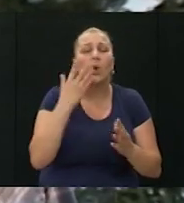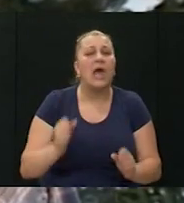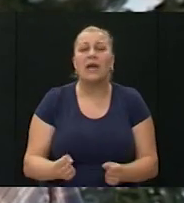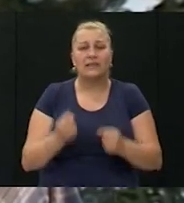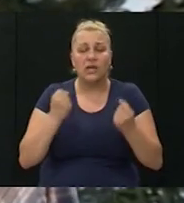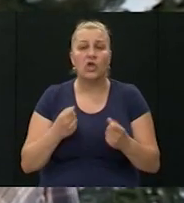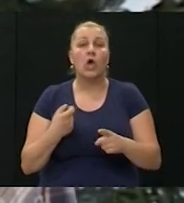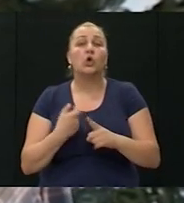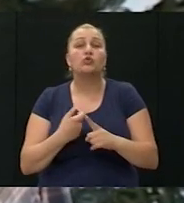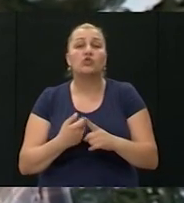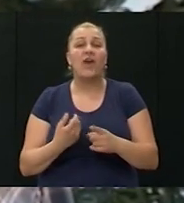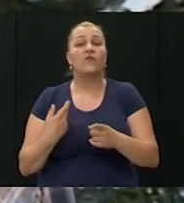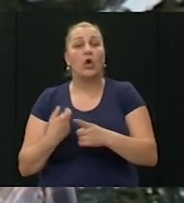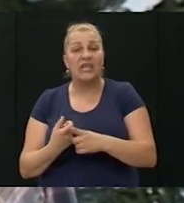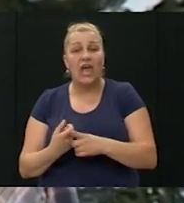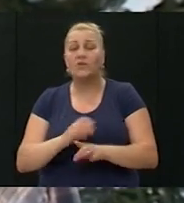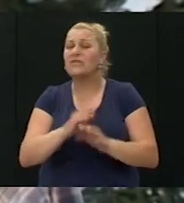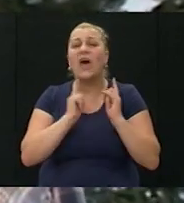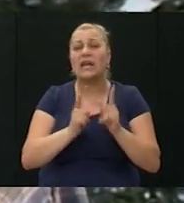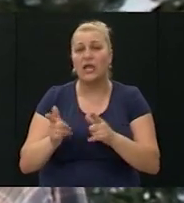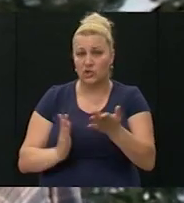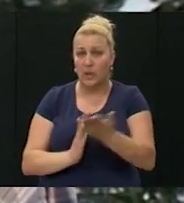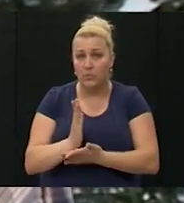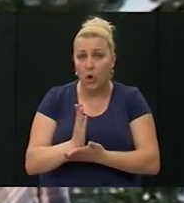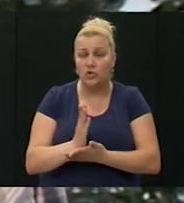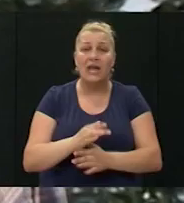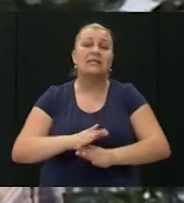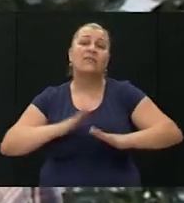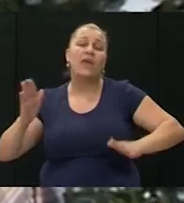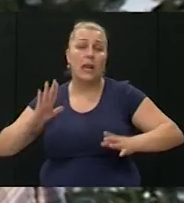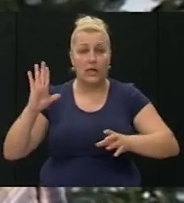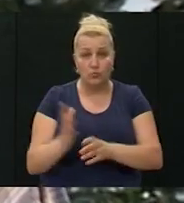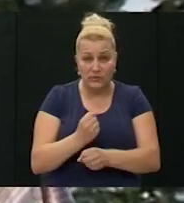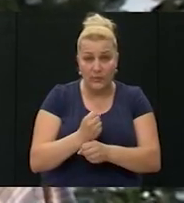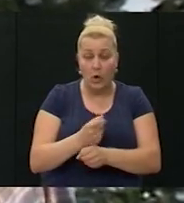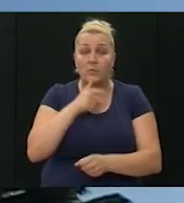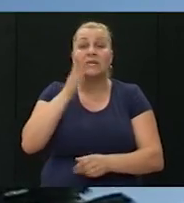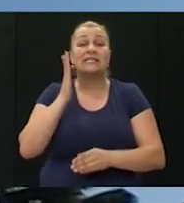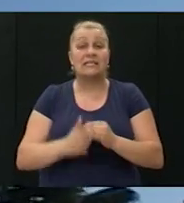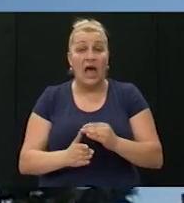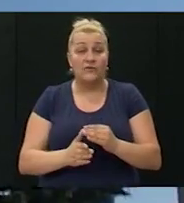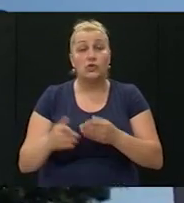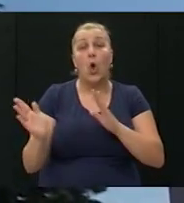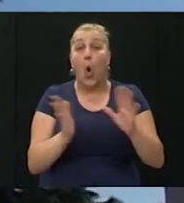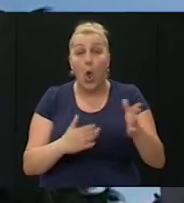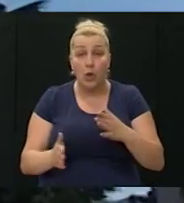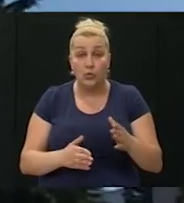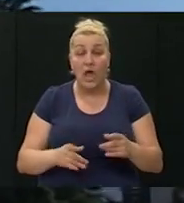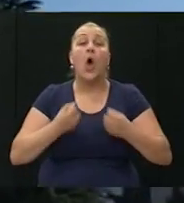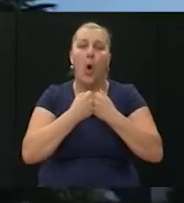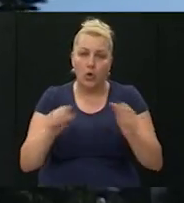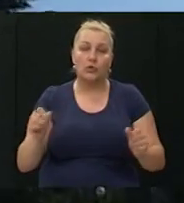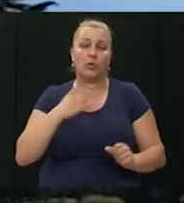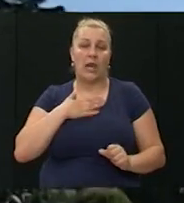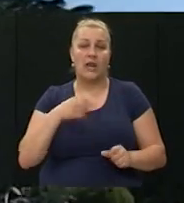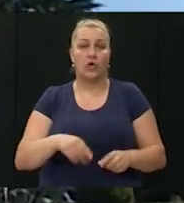najteže, Kruševa, Kijeva, sva ratišta je prošla sa velikim uspjehom i u završenoj operaciji Luja oslobodila